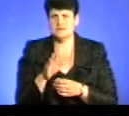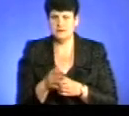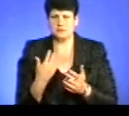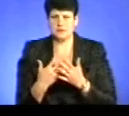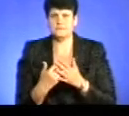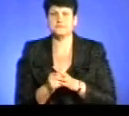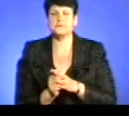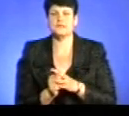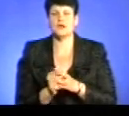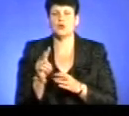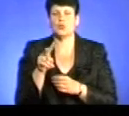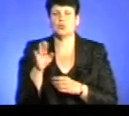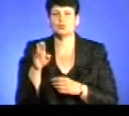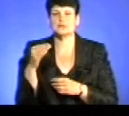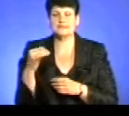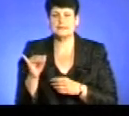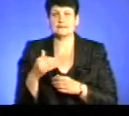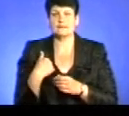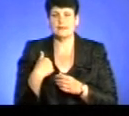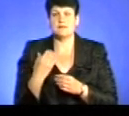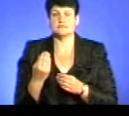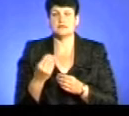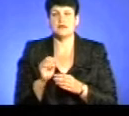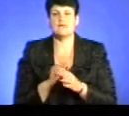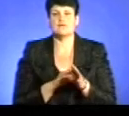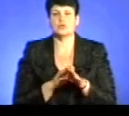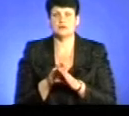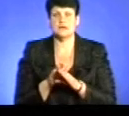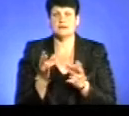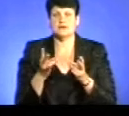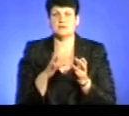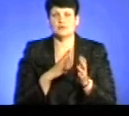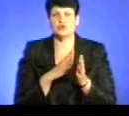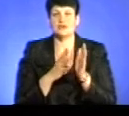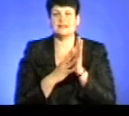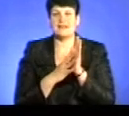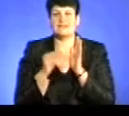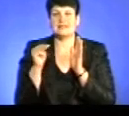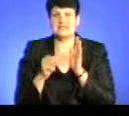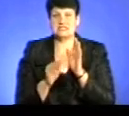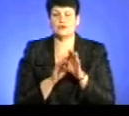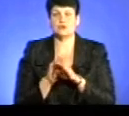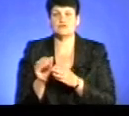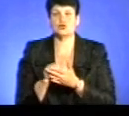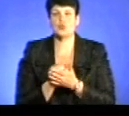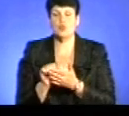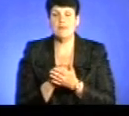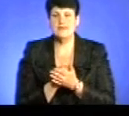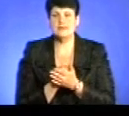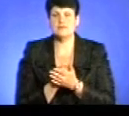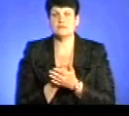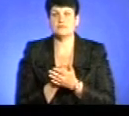прикладу, якщо в лютому нам до виконання підлягало 9 тисяч виконавчих документів, по яких